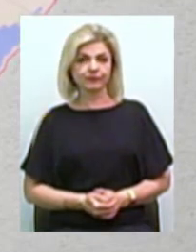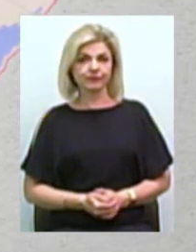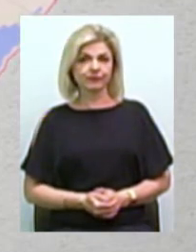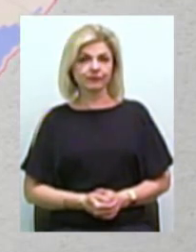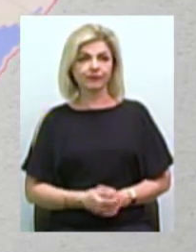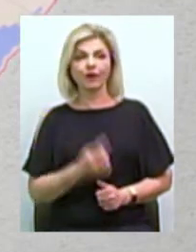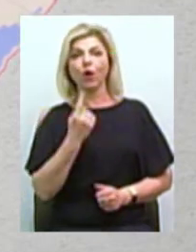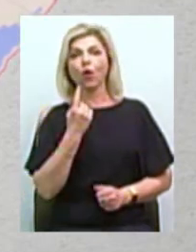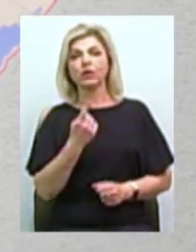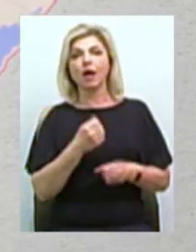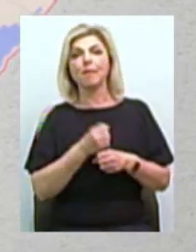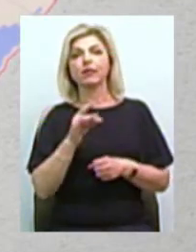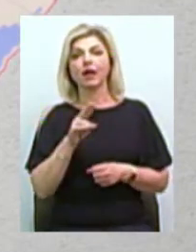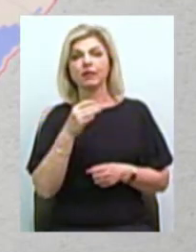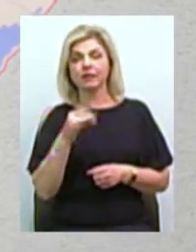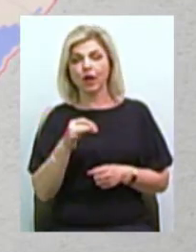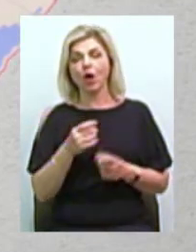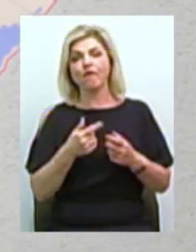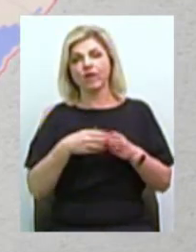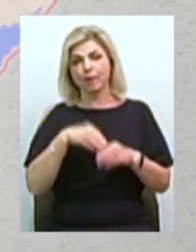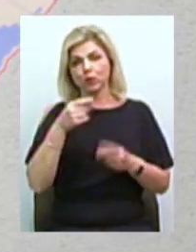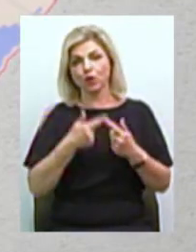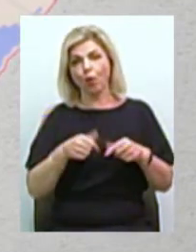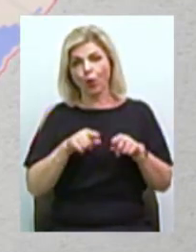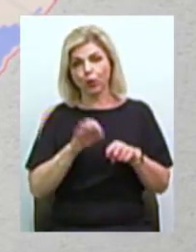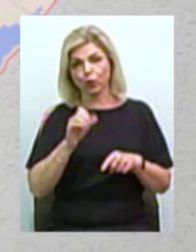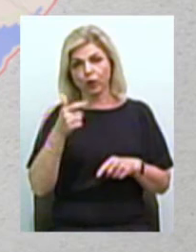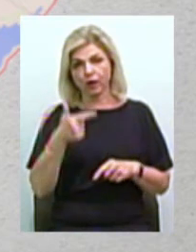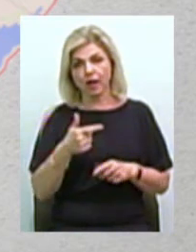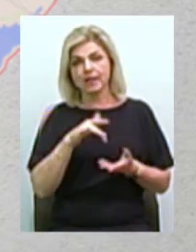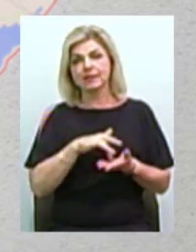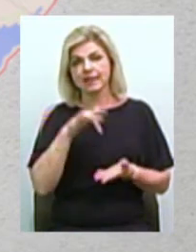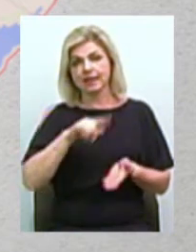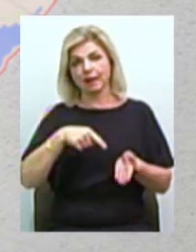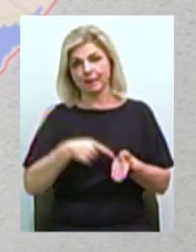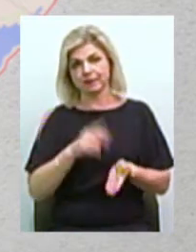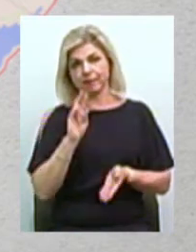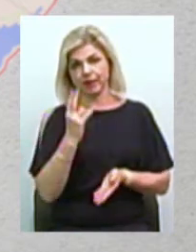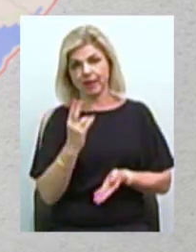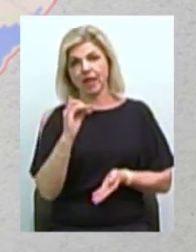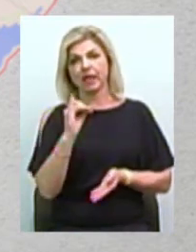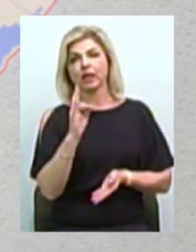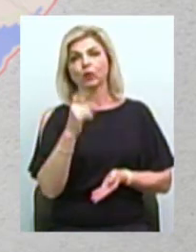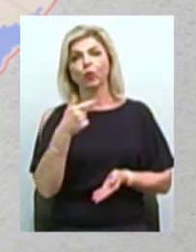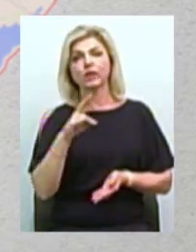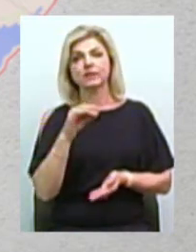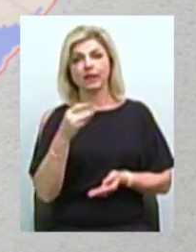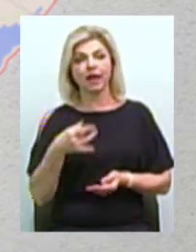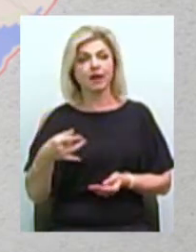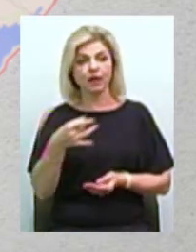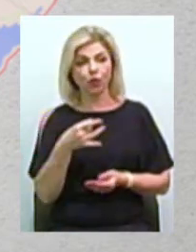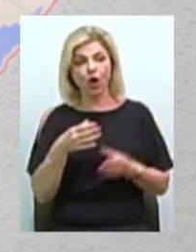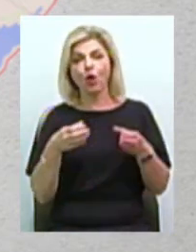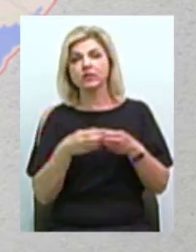Одномандатний виборчий округ номер 128 Центр – місто Миколаїв, Інгульський район До складу